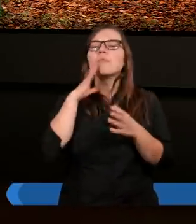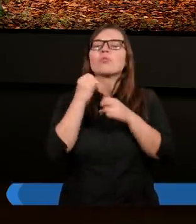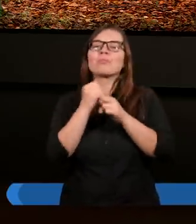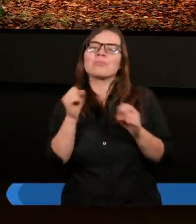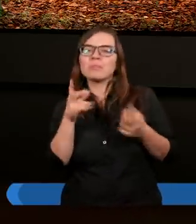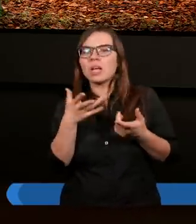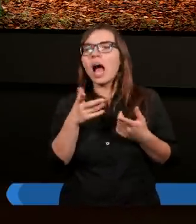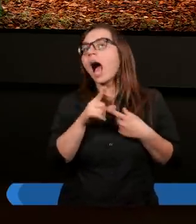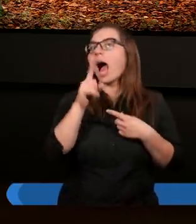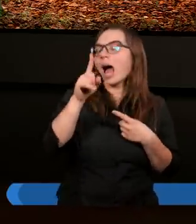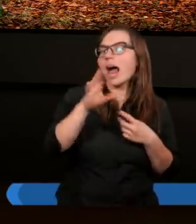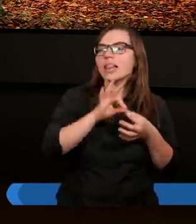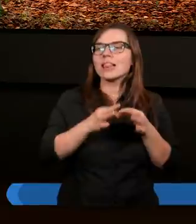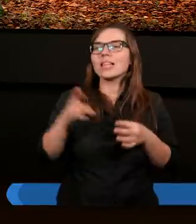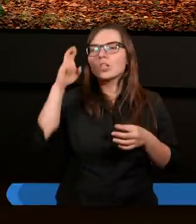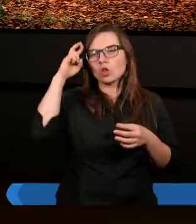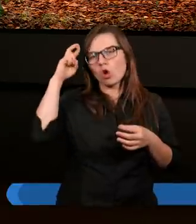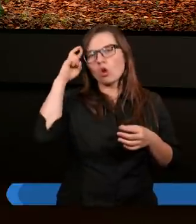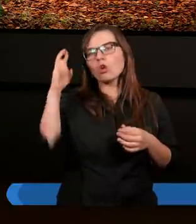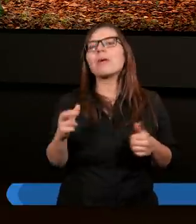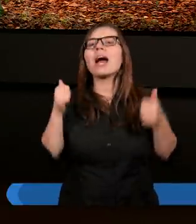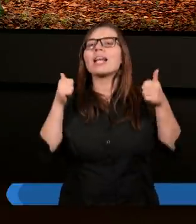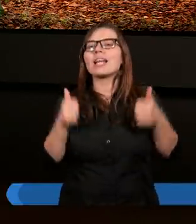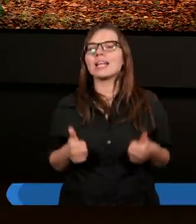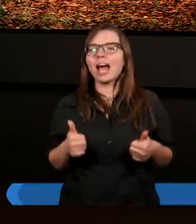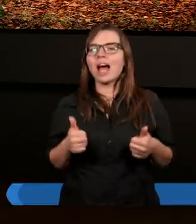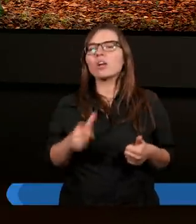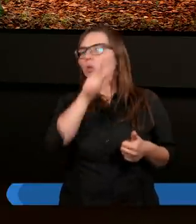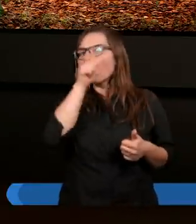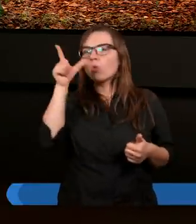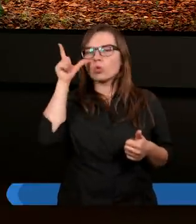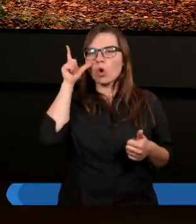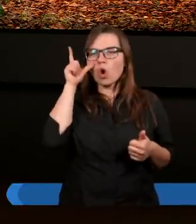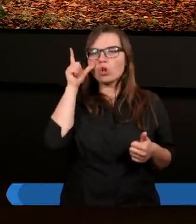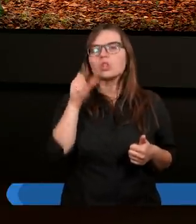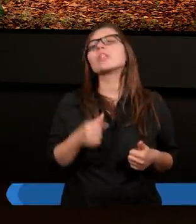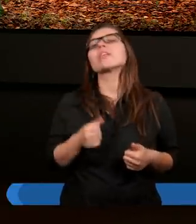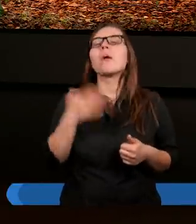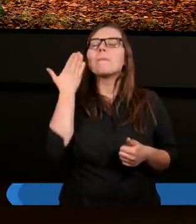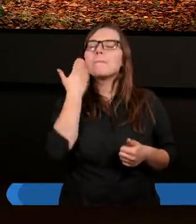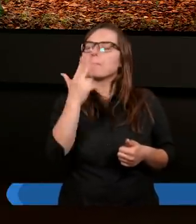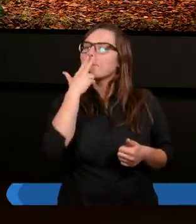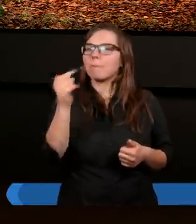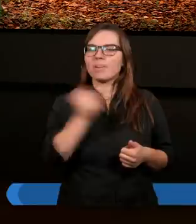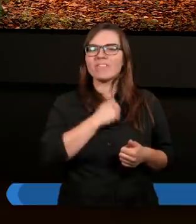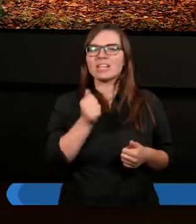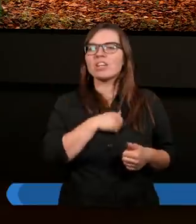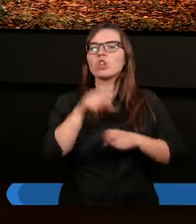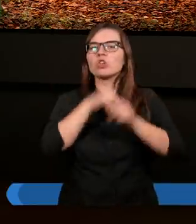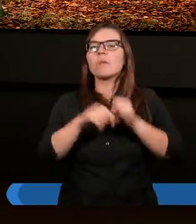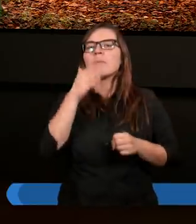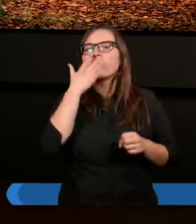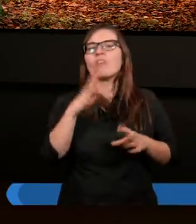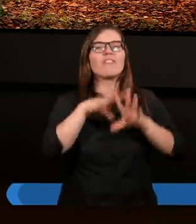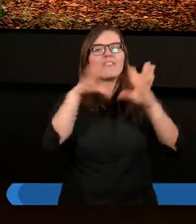Lecz gdy zrozumiał stan ludzkości, bardzo wyraźnie w liście do Rzymian mówi,